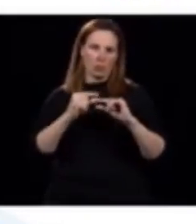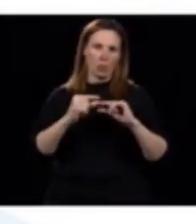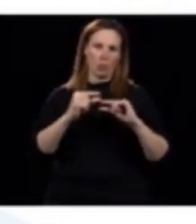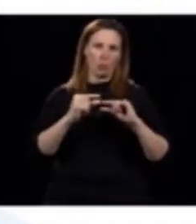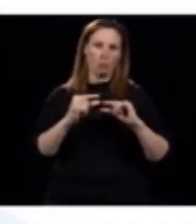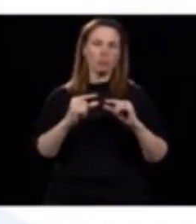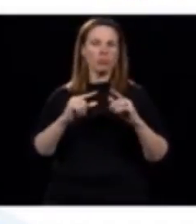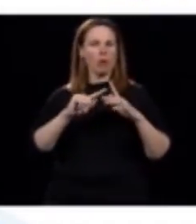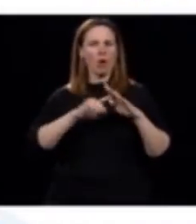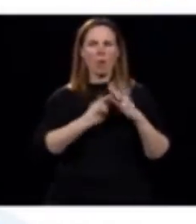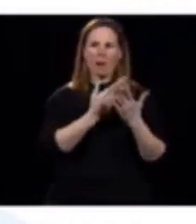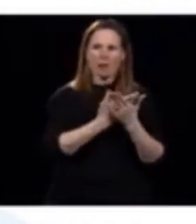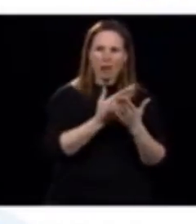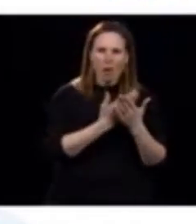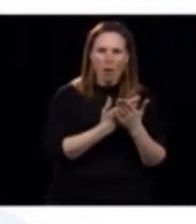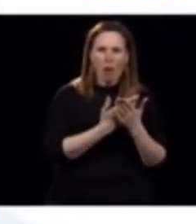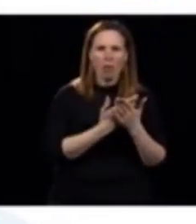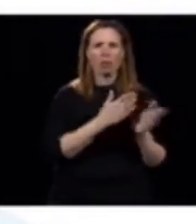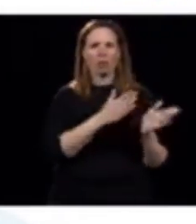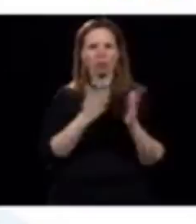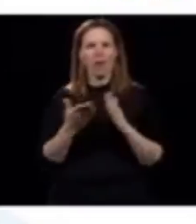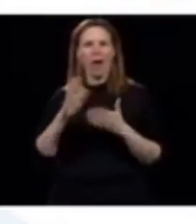commencé par les écoles, les entreprises.